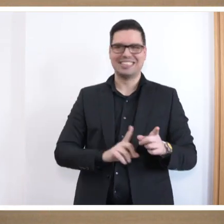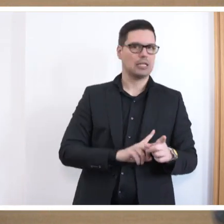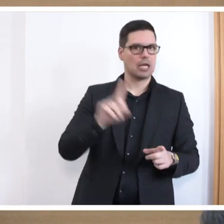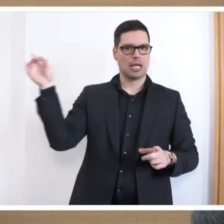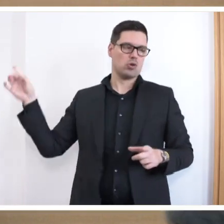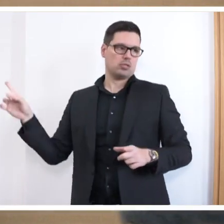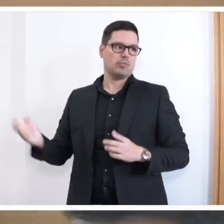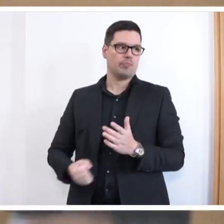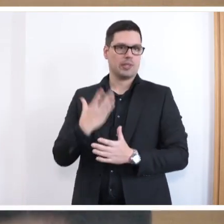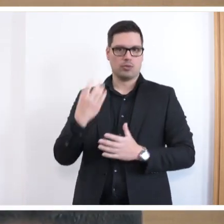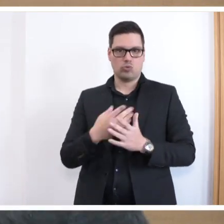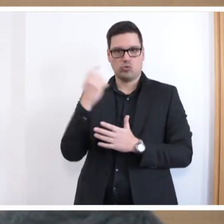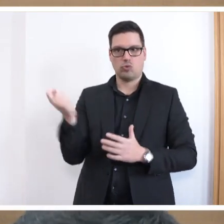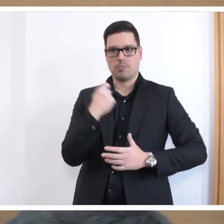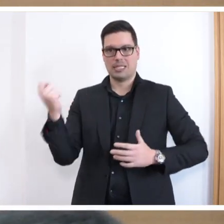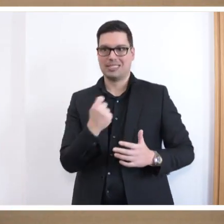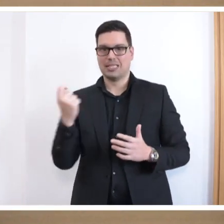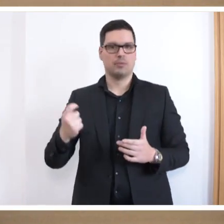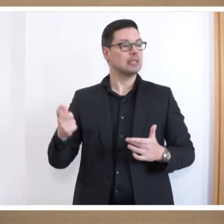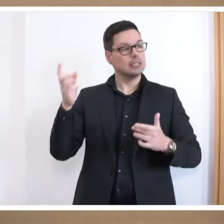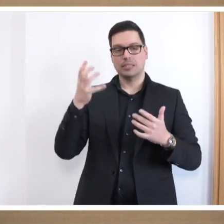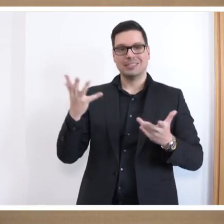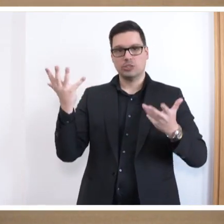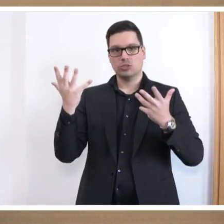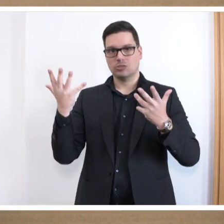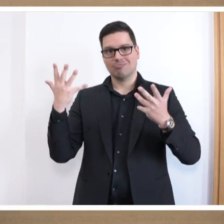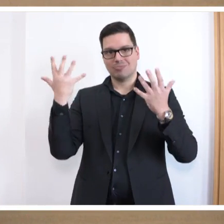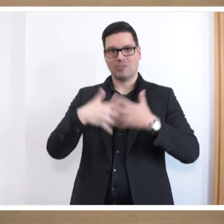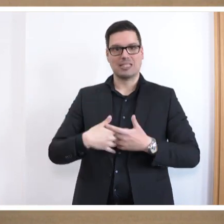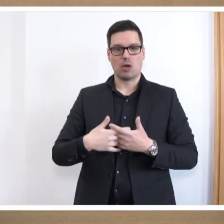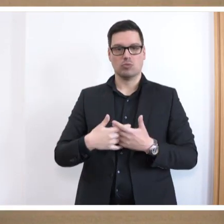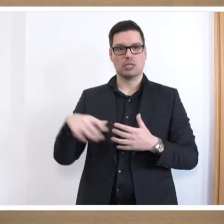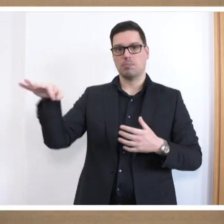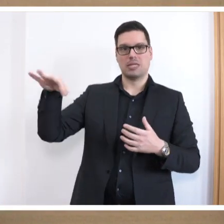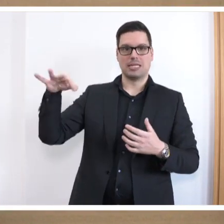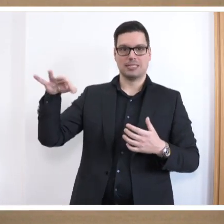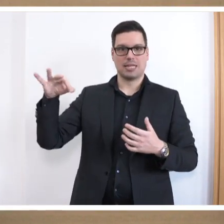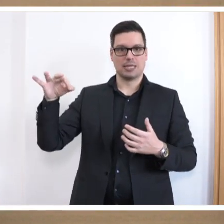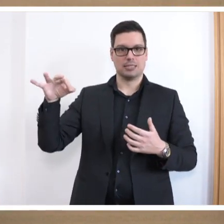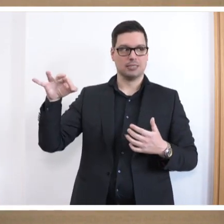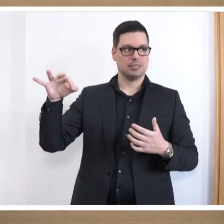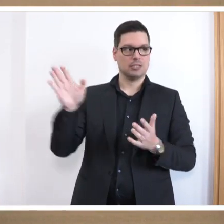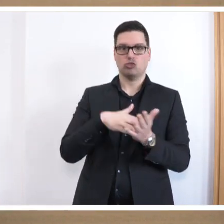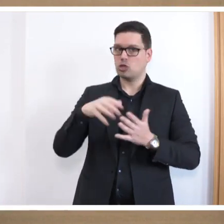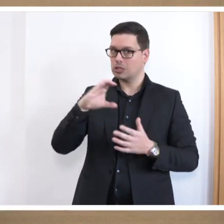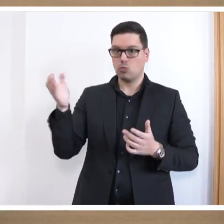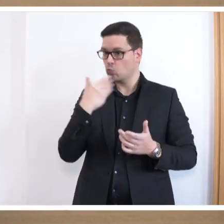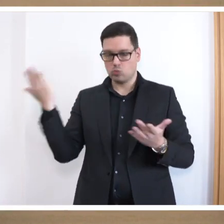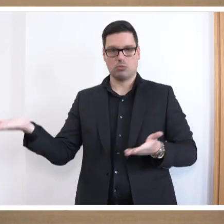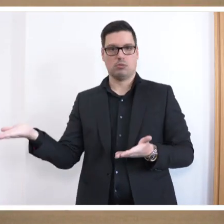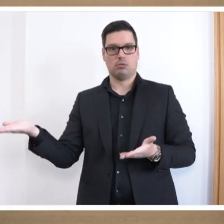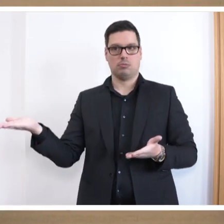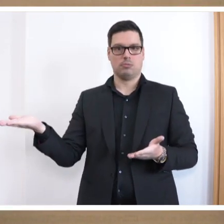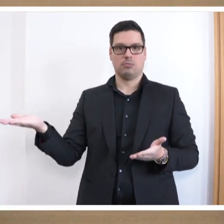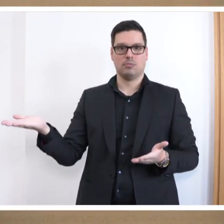Kulturbetrieb im Saarland hat nicht das Vertrauen in die Ministerin, dass sie diesen Scherbenhaufen wirklich aufräumt, die Stiftung neu aufstellt und